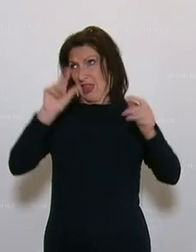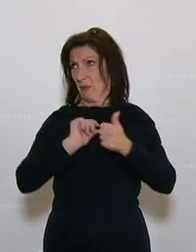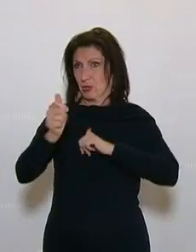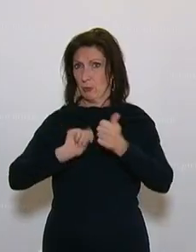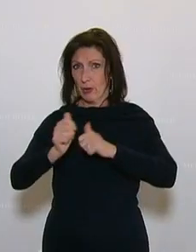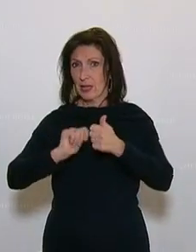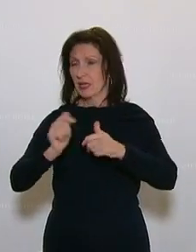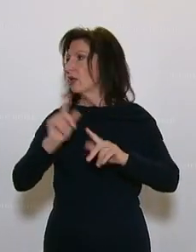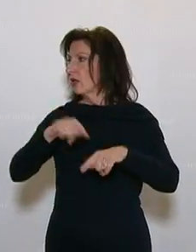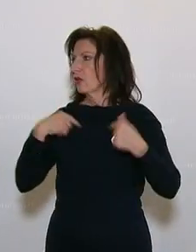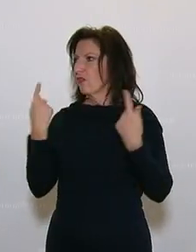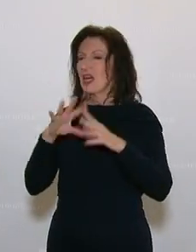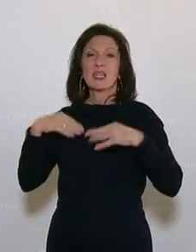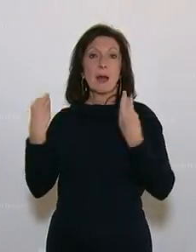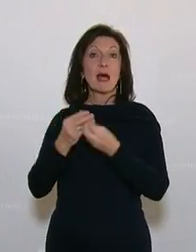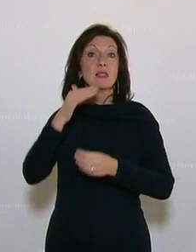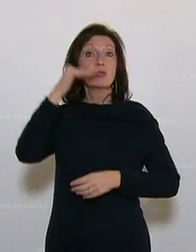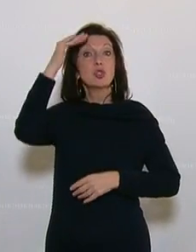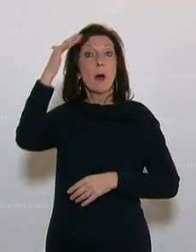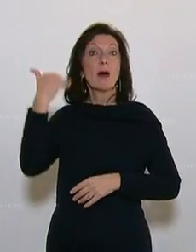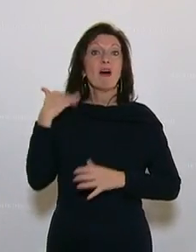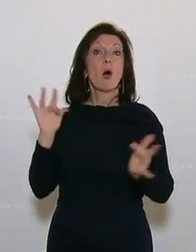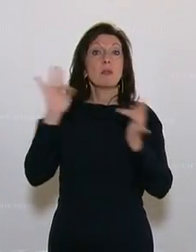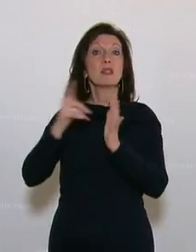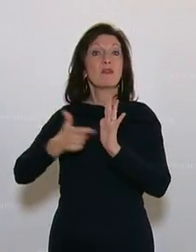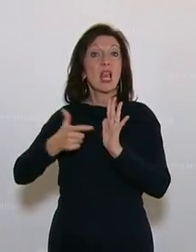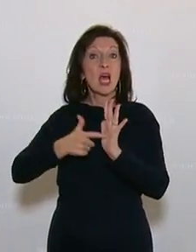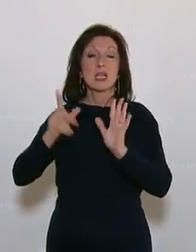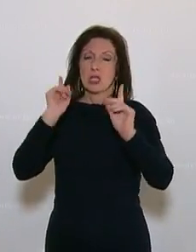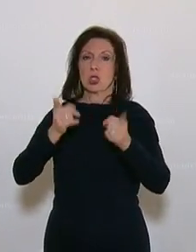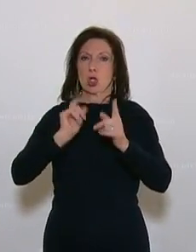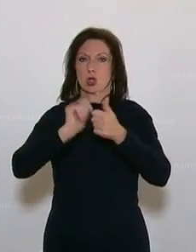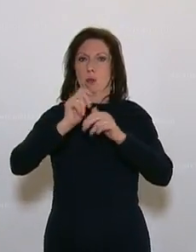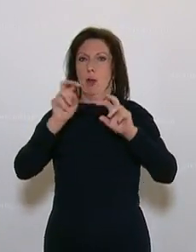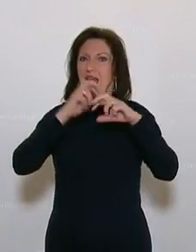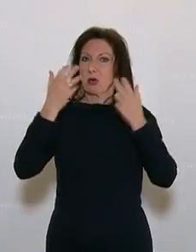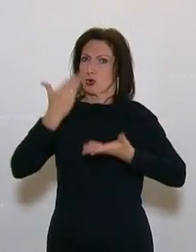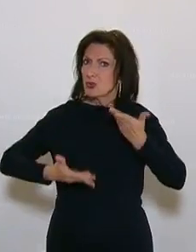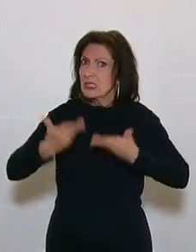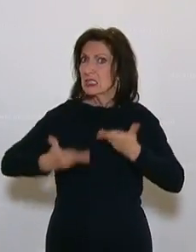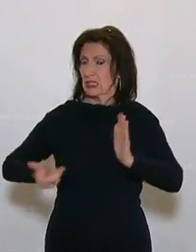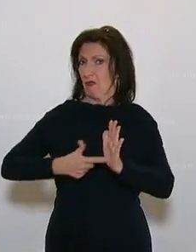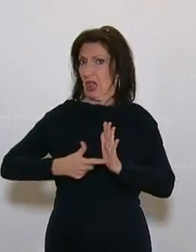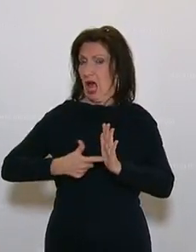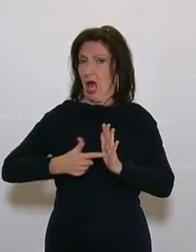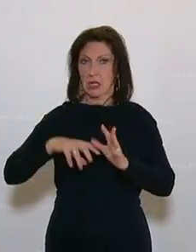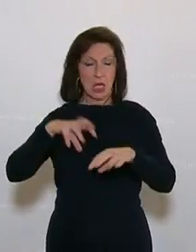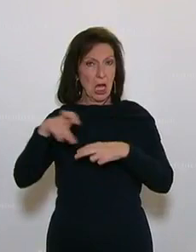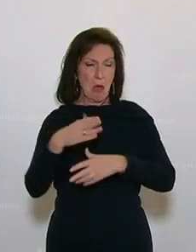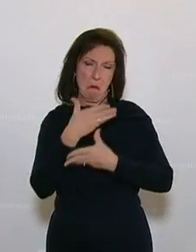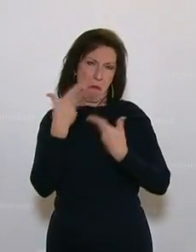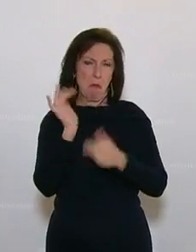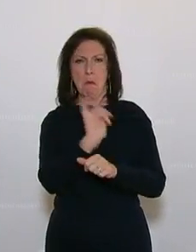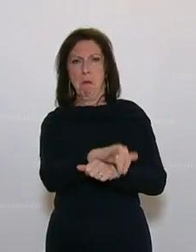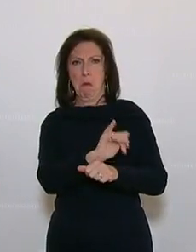als Opposition haben gemeinsam schon im Sommer gefordert, eine Sitzung des Sportausschusses einzuberufen. Die Regierung ist dem nicht nachgekommen. Und